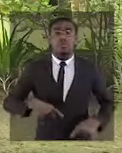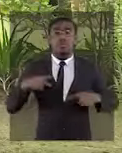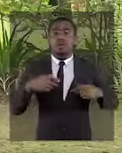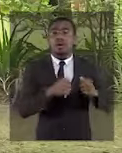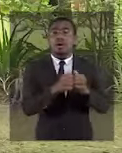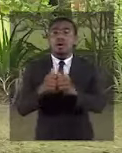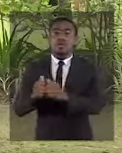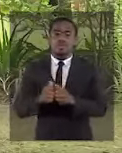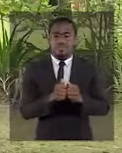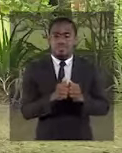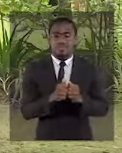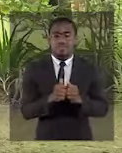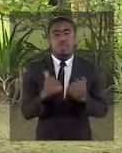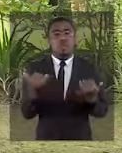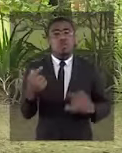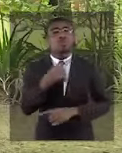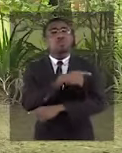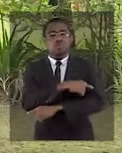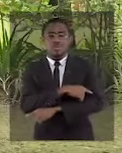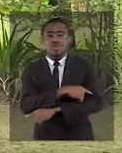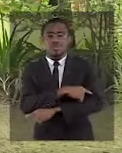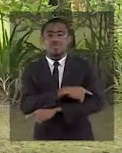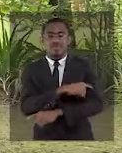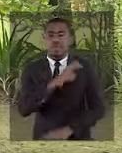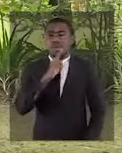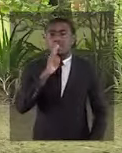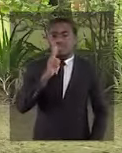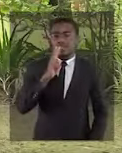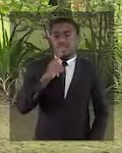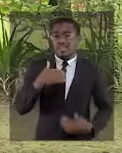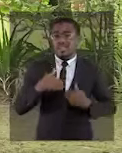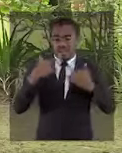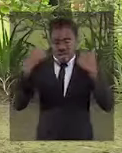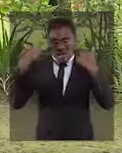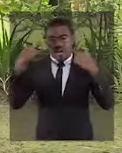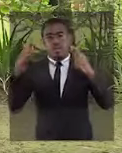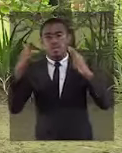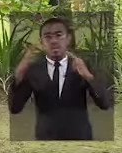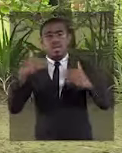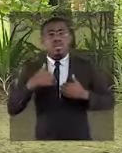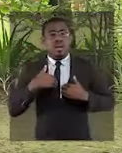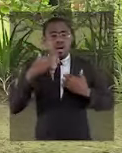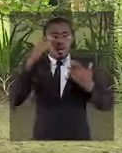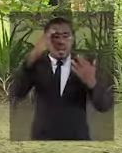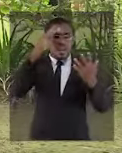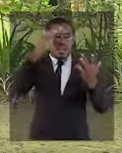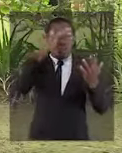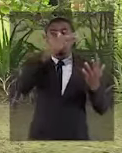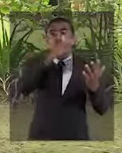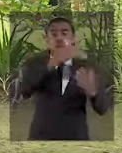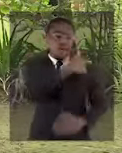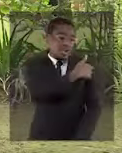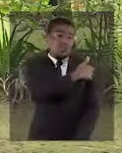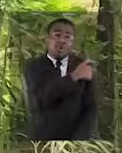Aujourd'hui, notre optimisme est encore avivé par l'espoir d'un vaccin dont l'arrivée semble